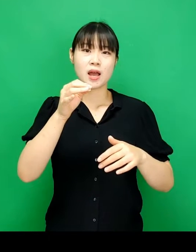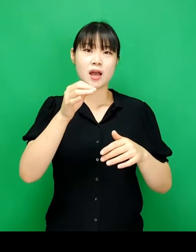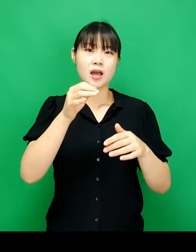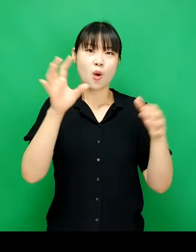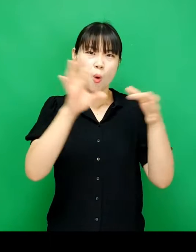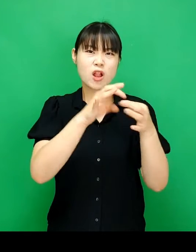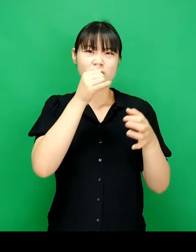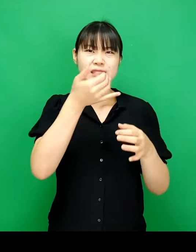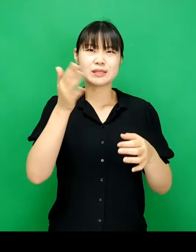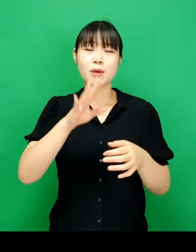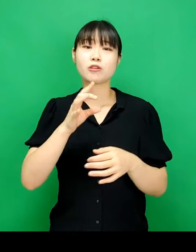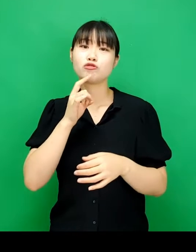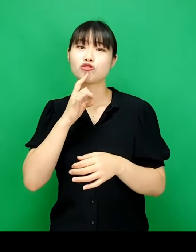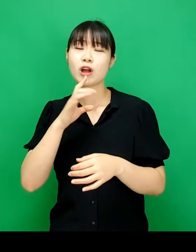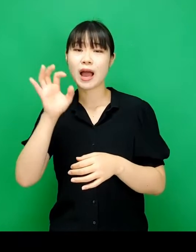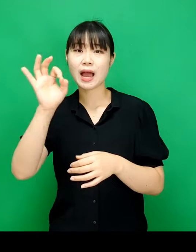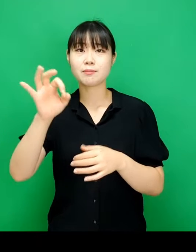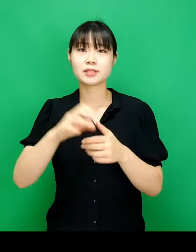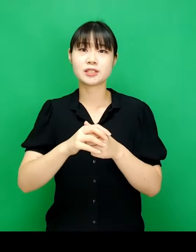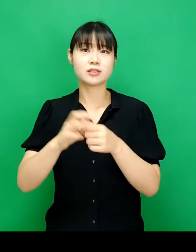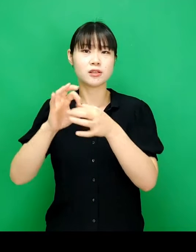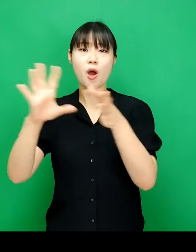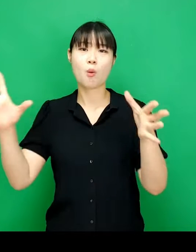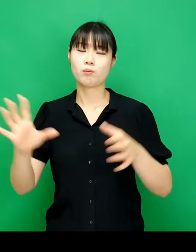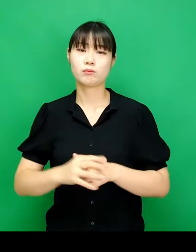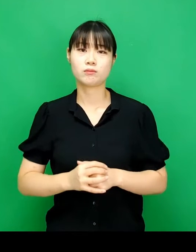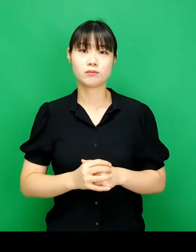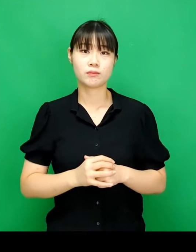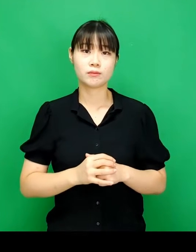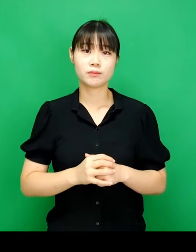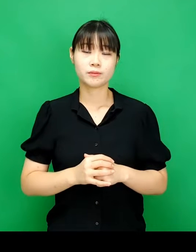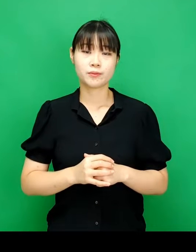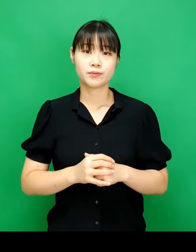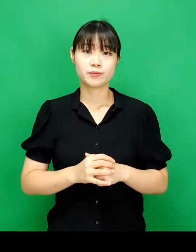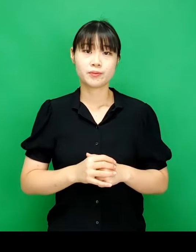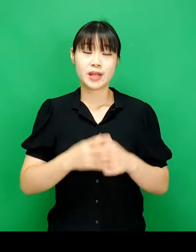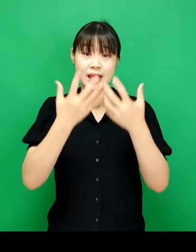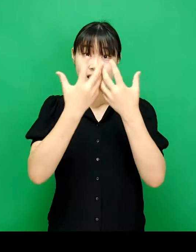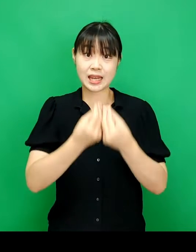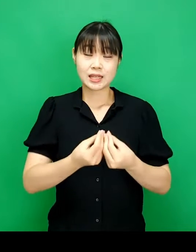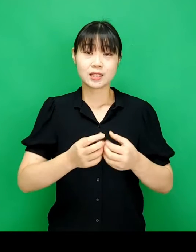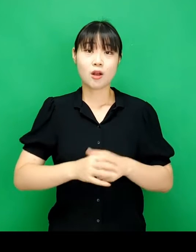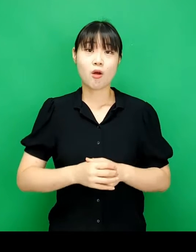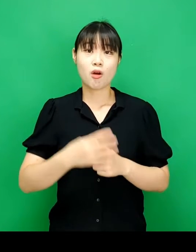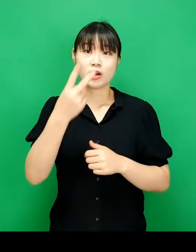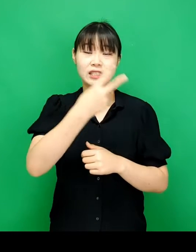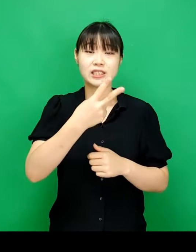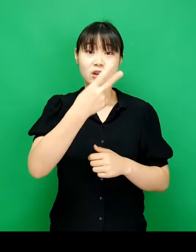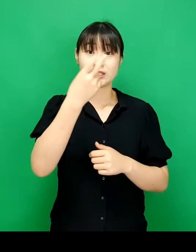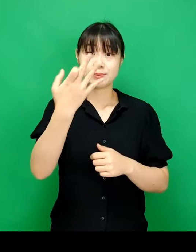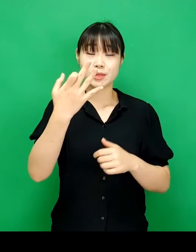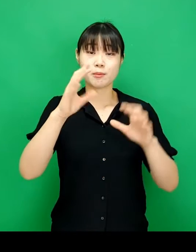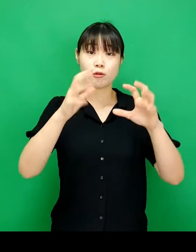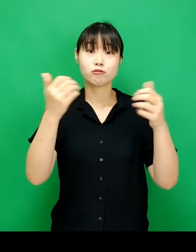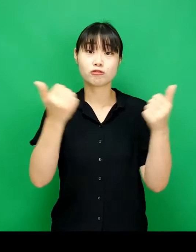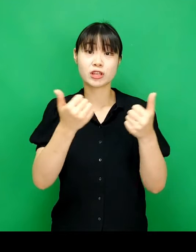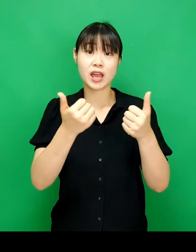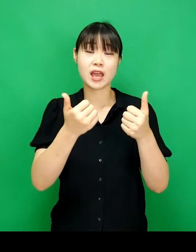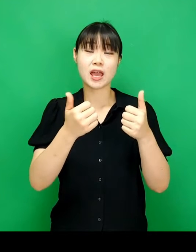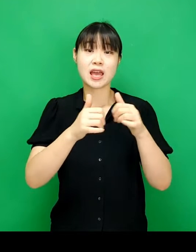중앙값은 최대값과 최소값의 영향을 받지 않습니다 예를 들어